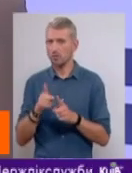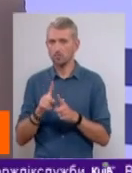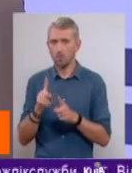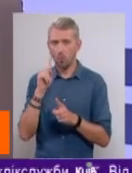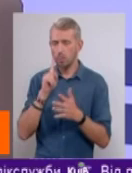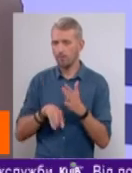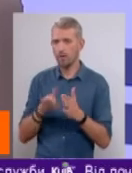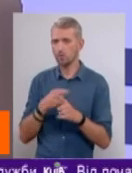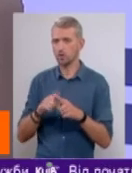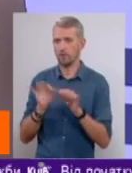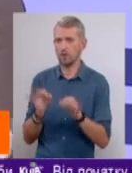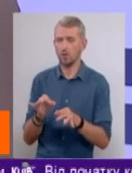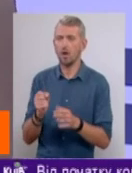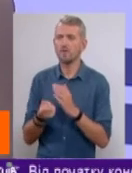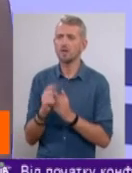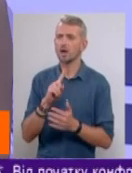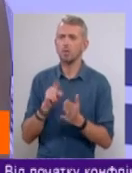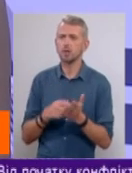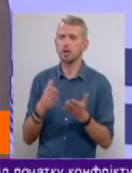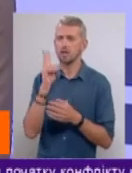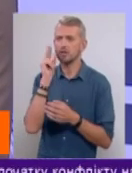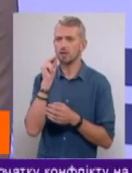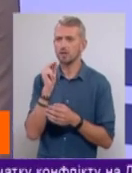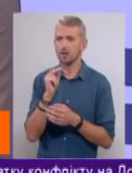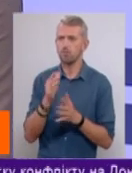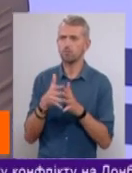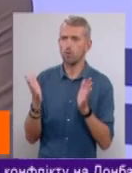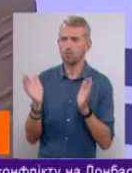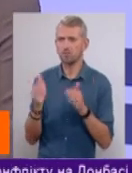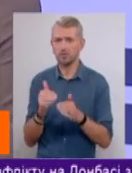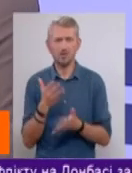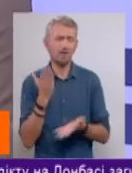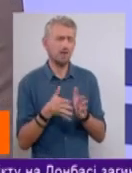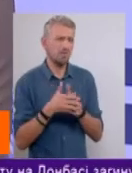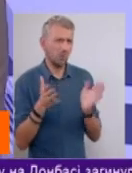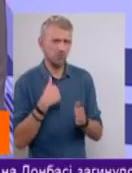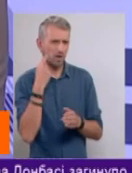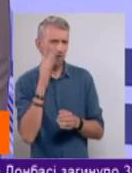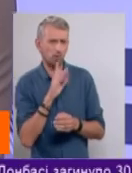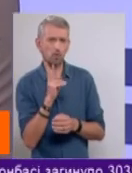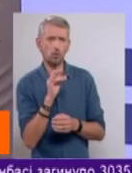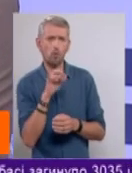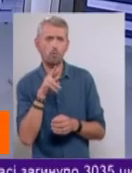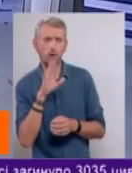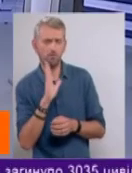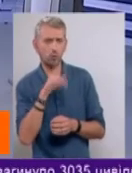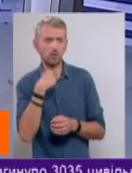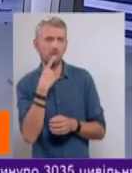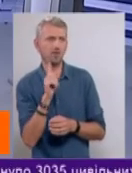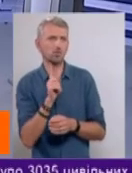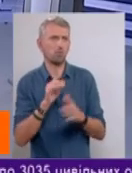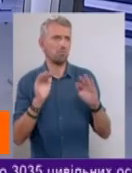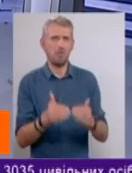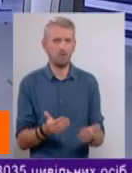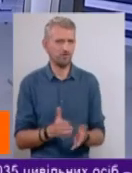Вот тогда и возникает вопрос, а про какие цифры взагалі идут? Про больше, про меньше? больше. Я не думаю, что к своему Коболеву будет говорить о чем-нибудь